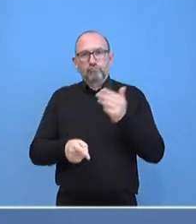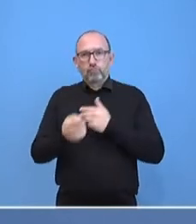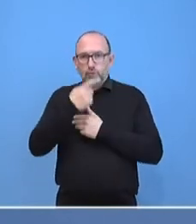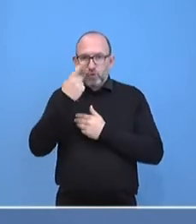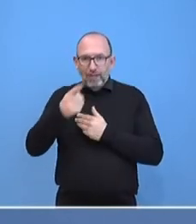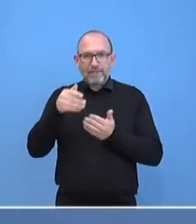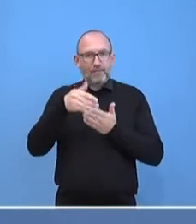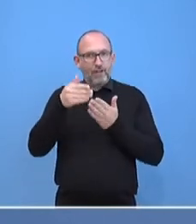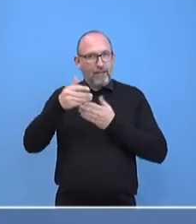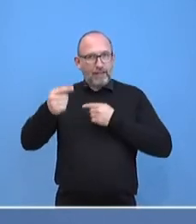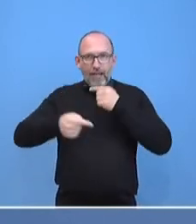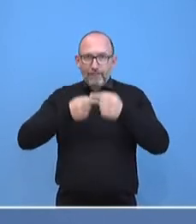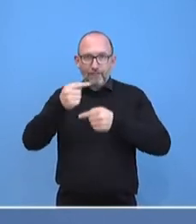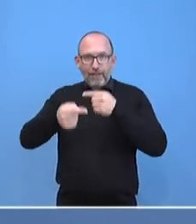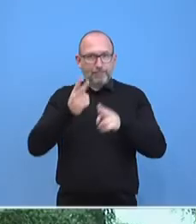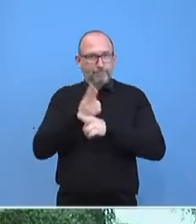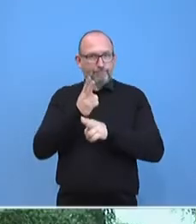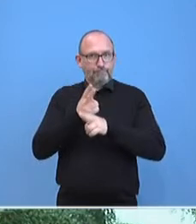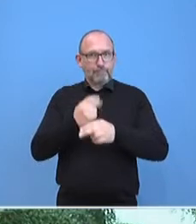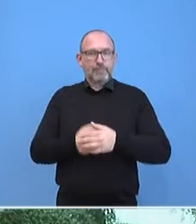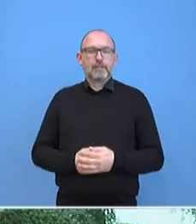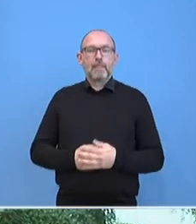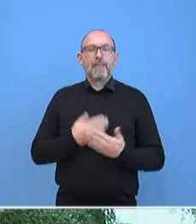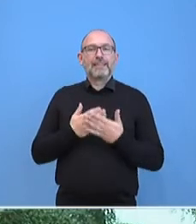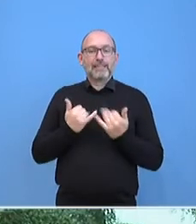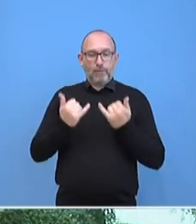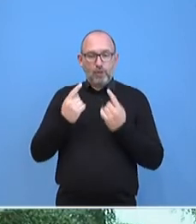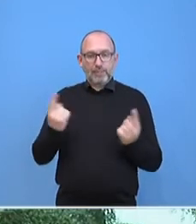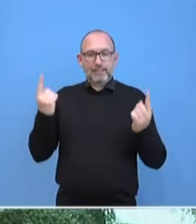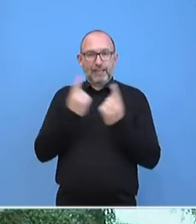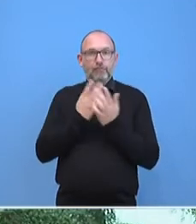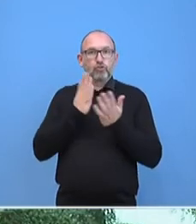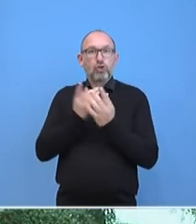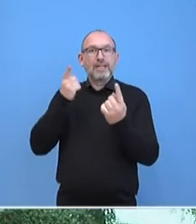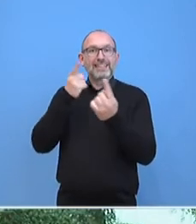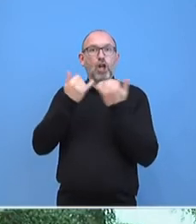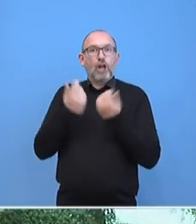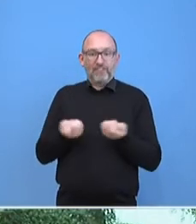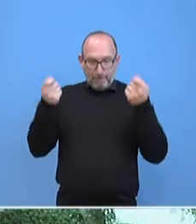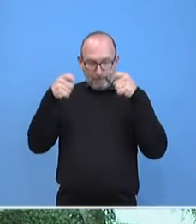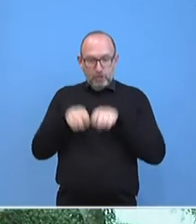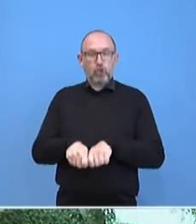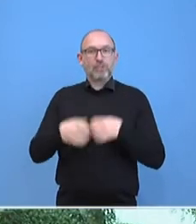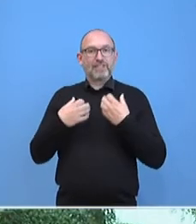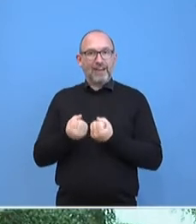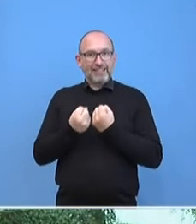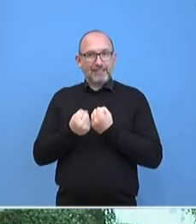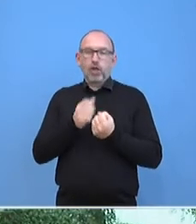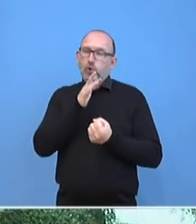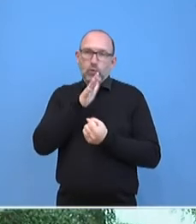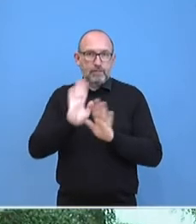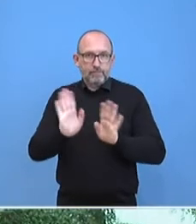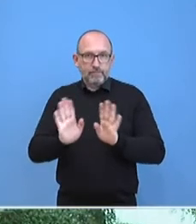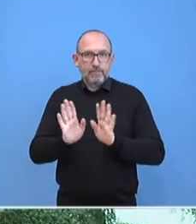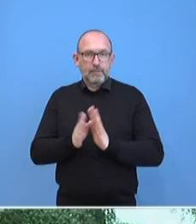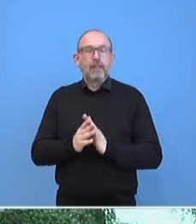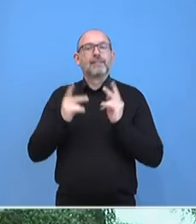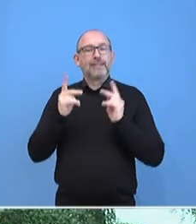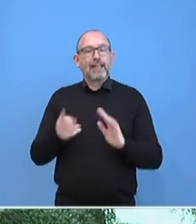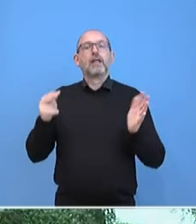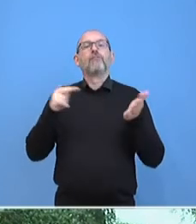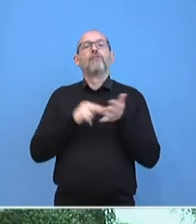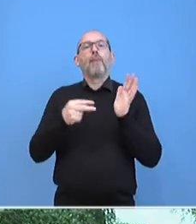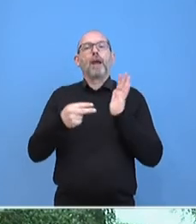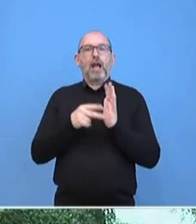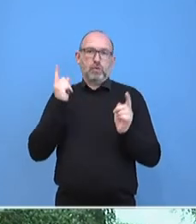weiterentwickeln. Das heutige Treffen war nicht darauf ausgelegt, heute Beschlüsse zu fassen, sondern es dient der Vorbereitung von Beschlüssen. Ein